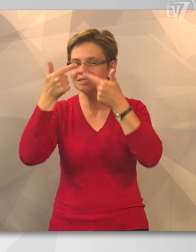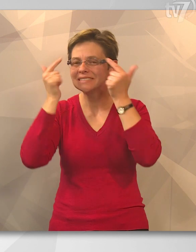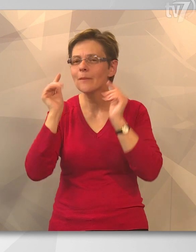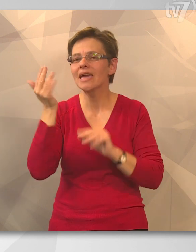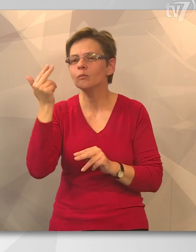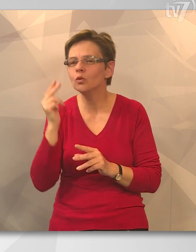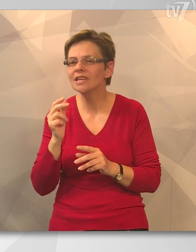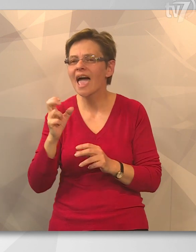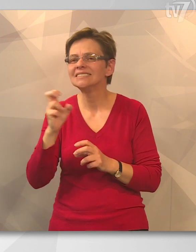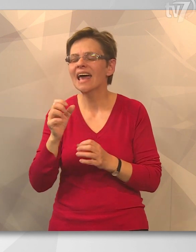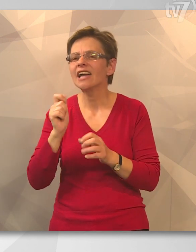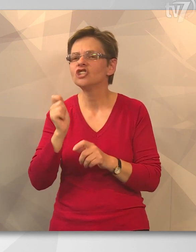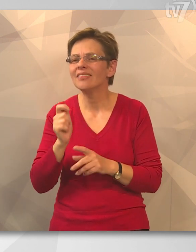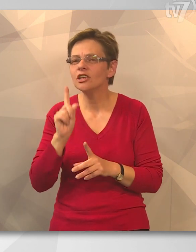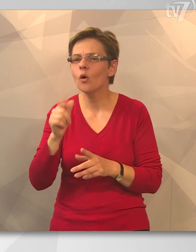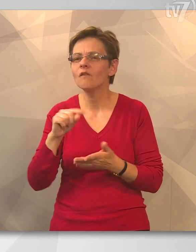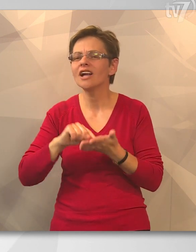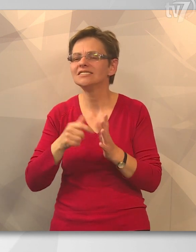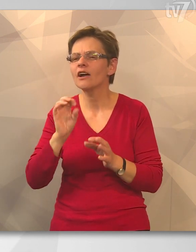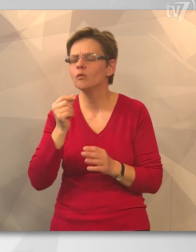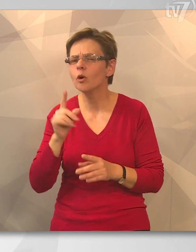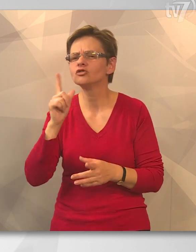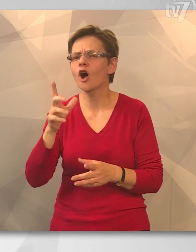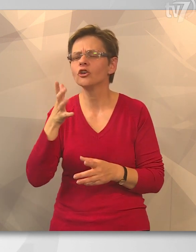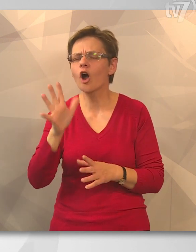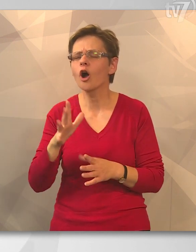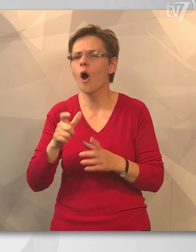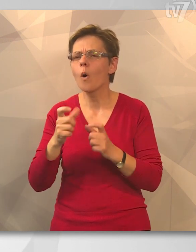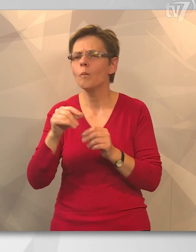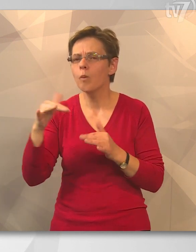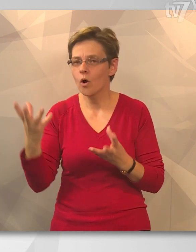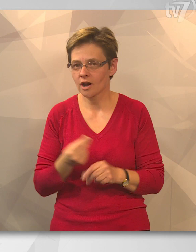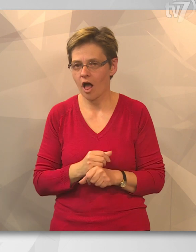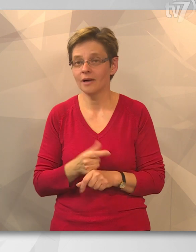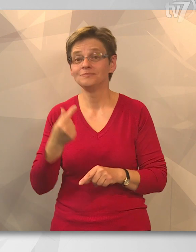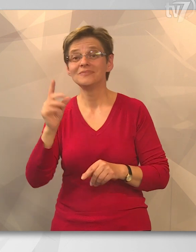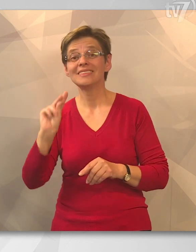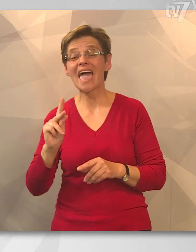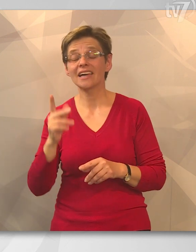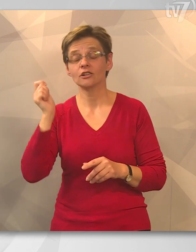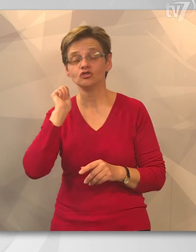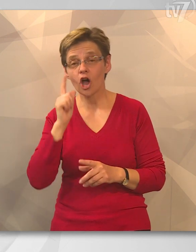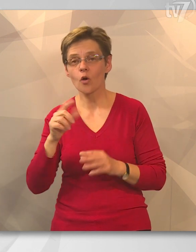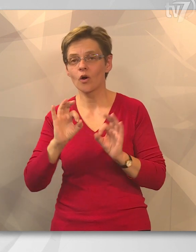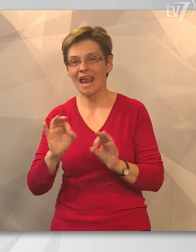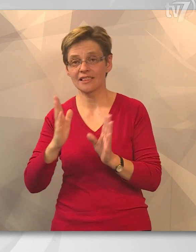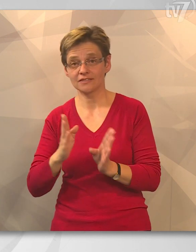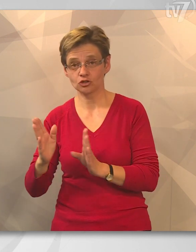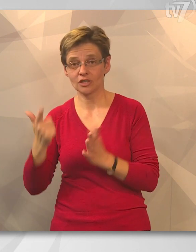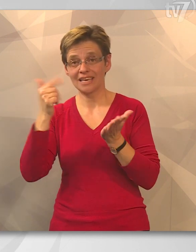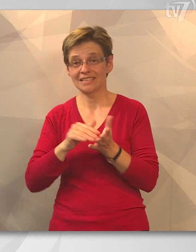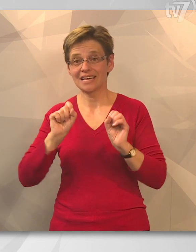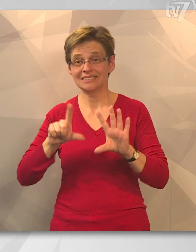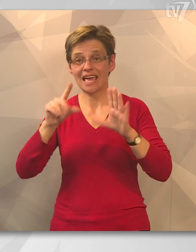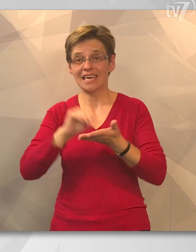szemhépúdert meg szerecsendióval, vagy szegfűborssal, vagy kakaóporral fogjuk beszínezni. A TEC Csajok rendezvénysorozatot